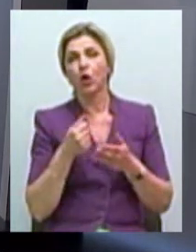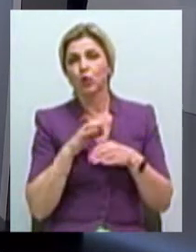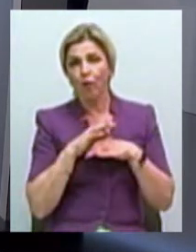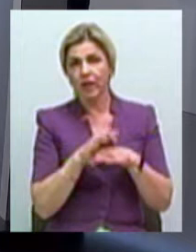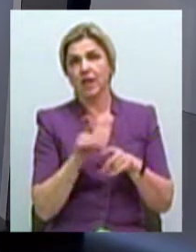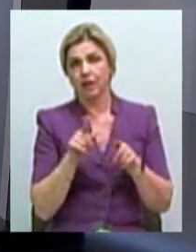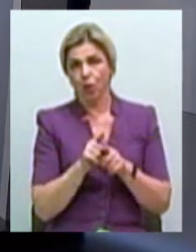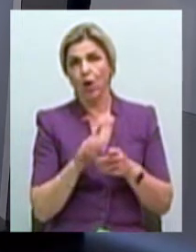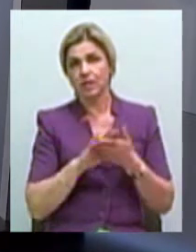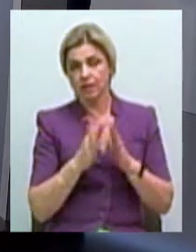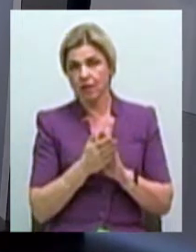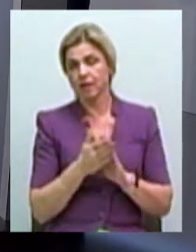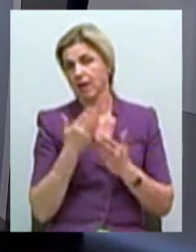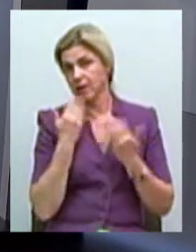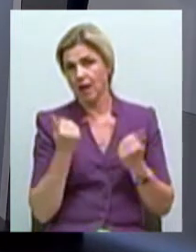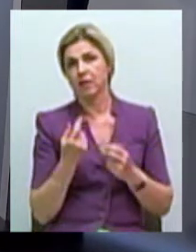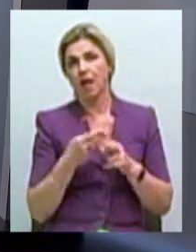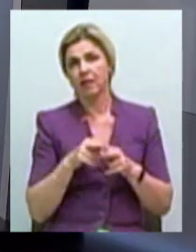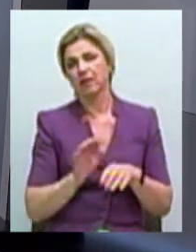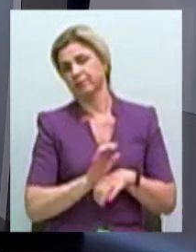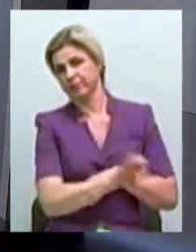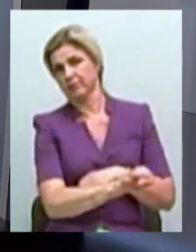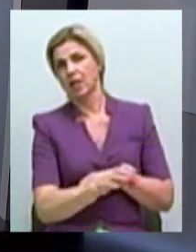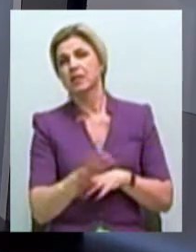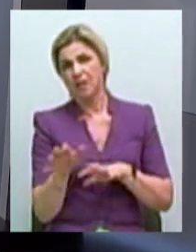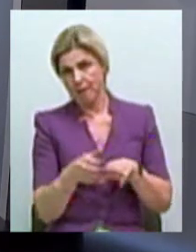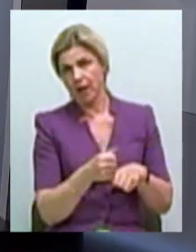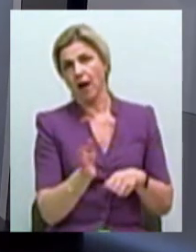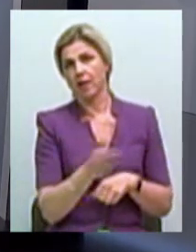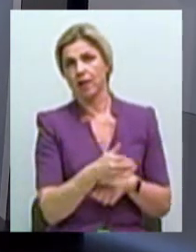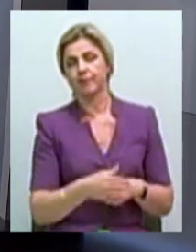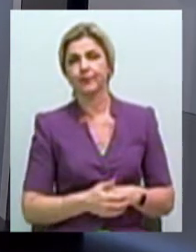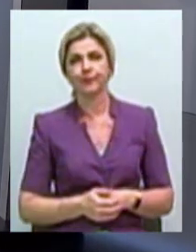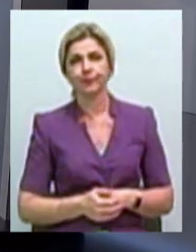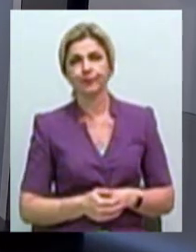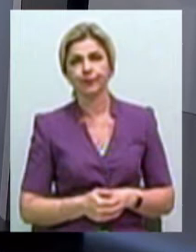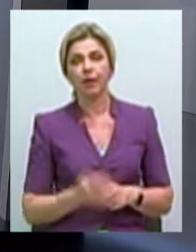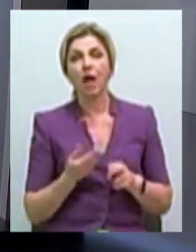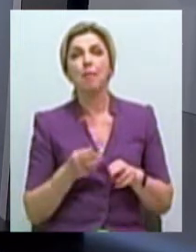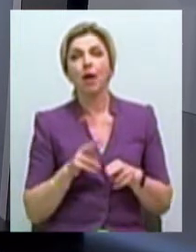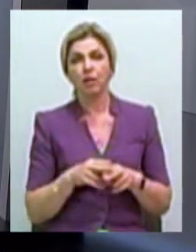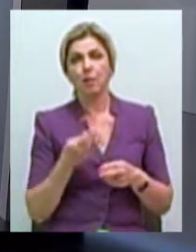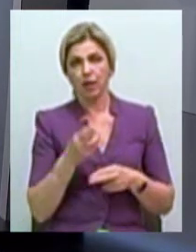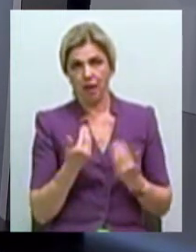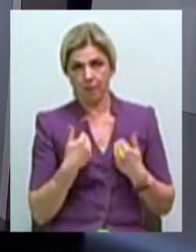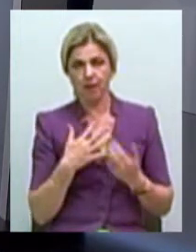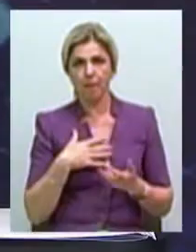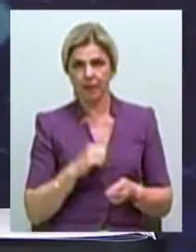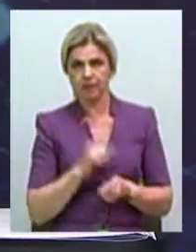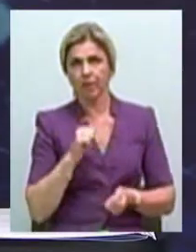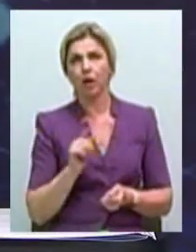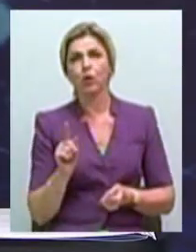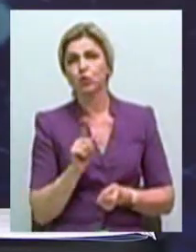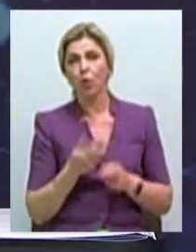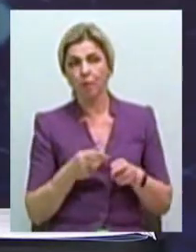То есть, є попытка спихнути з себя це, забирайте. Значит, поэтому, на самом деле, для мене принципиально, щоб цю